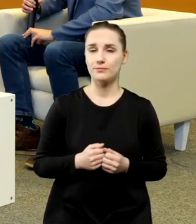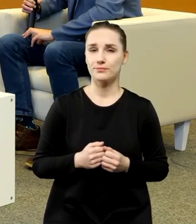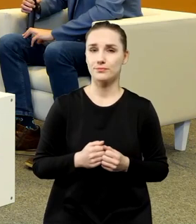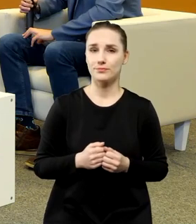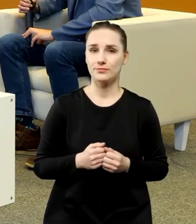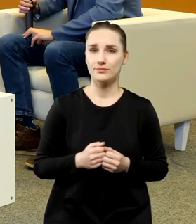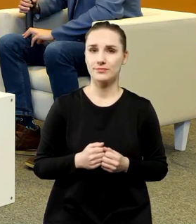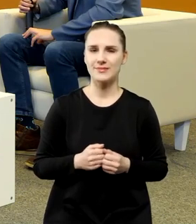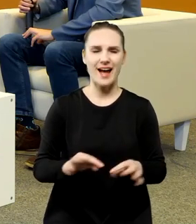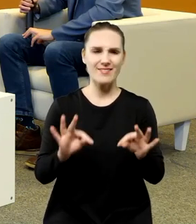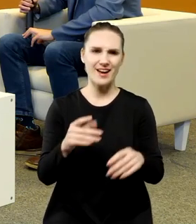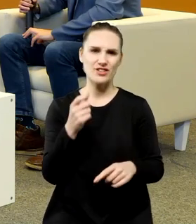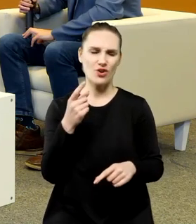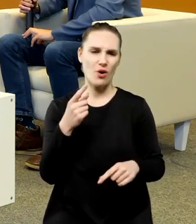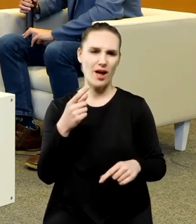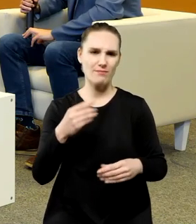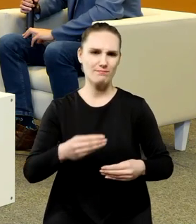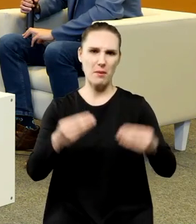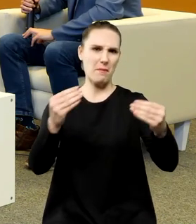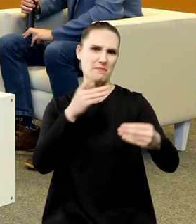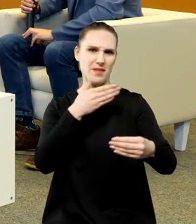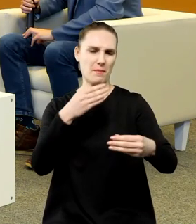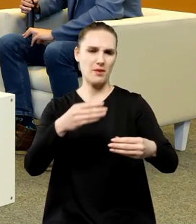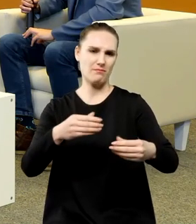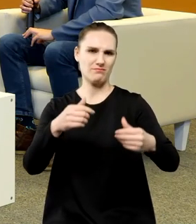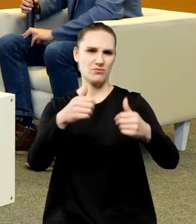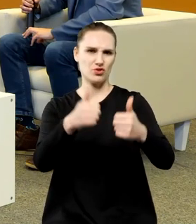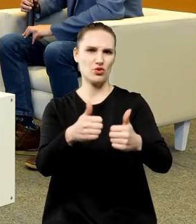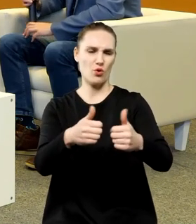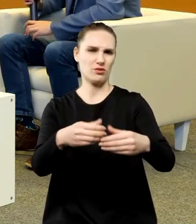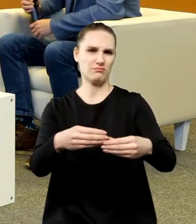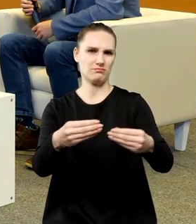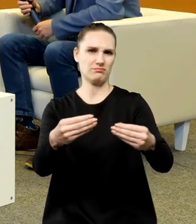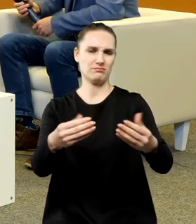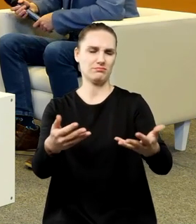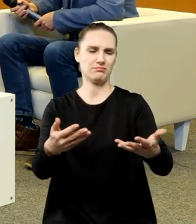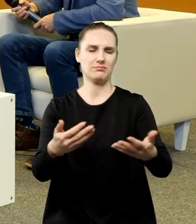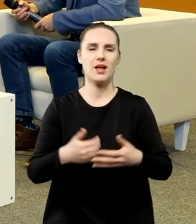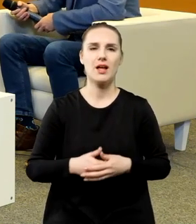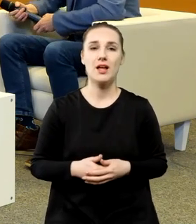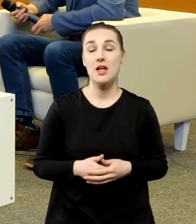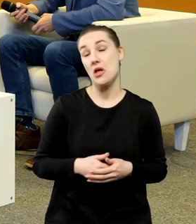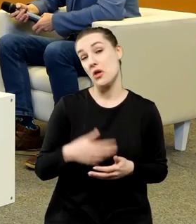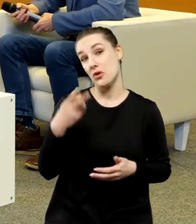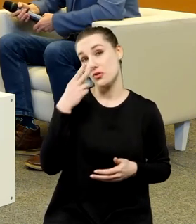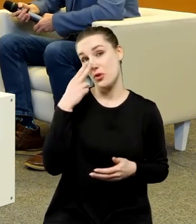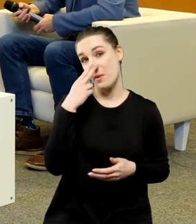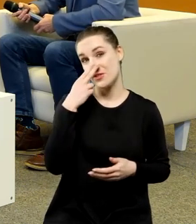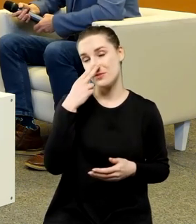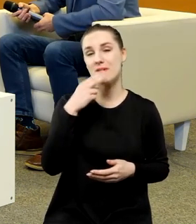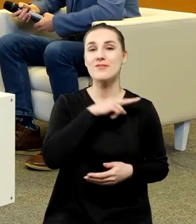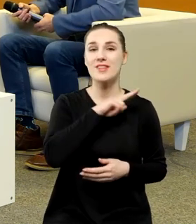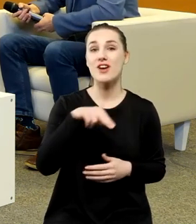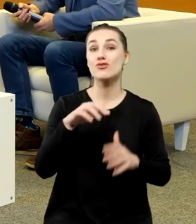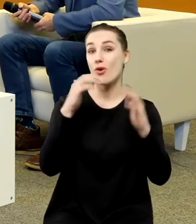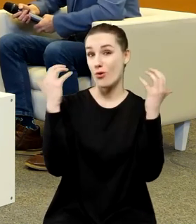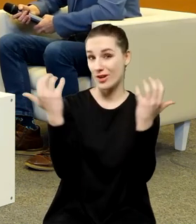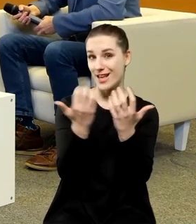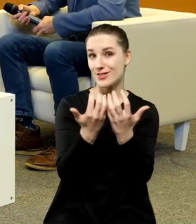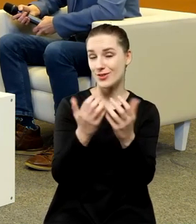troszeczkę wyhamował zobaczymy czy nasz nasz nasz kongres kopernikański